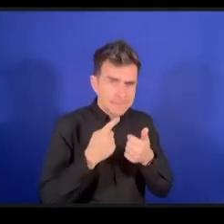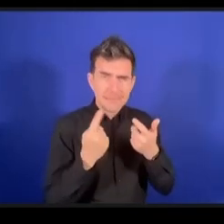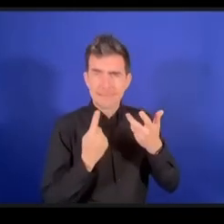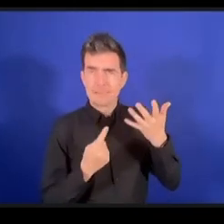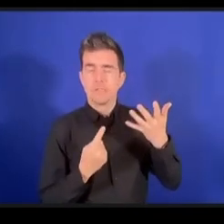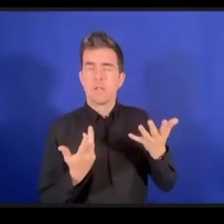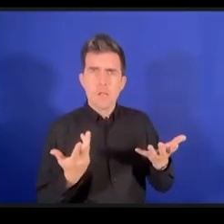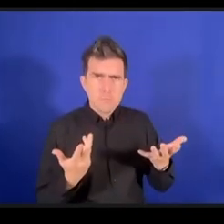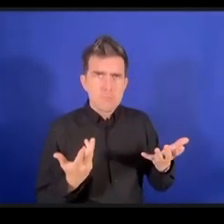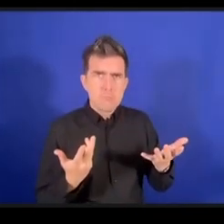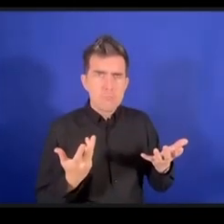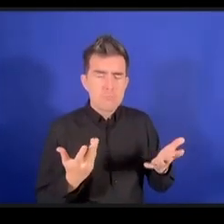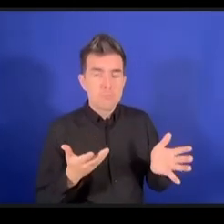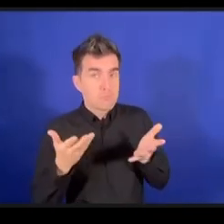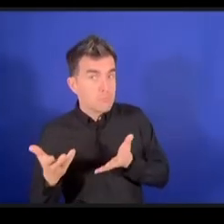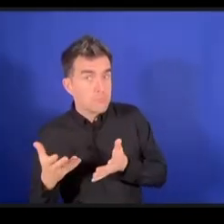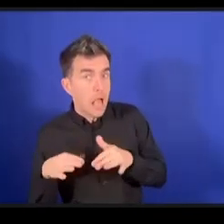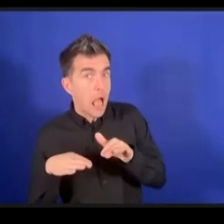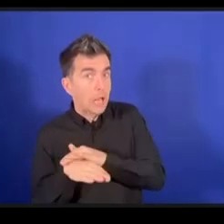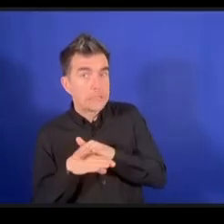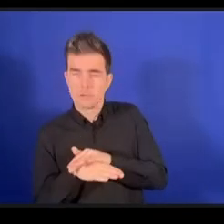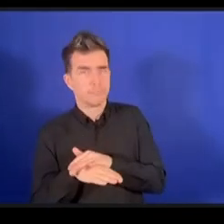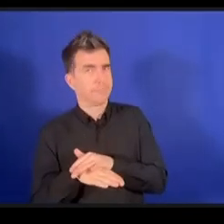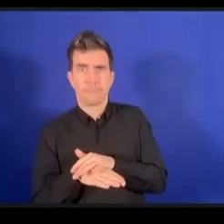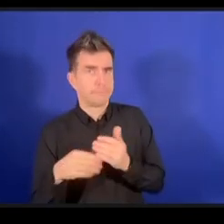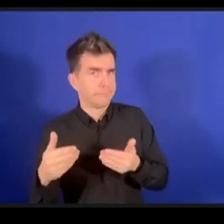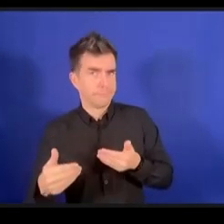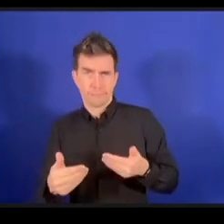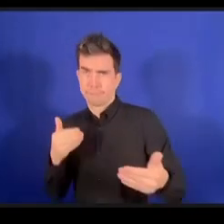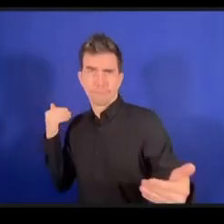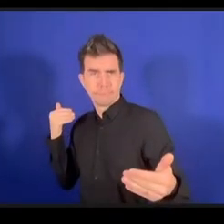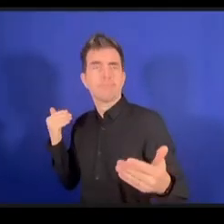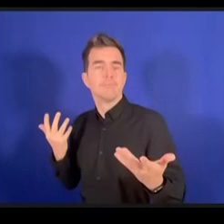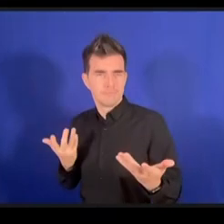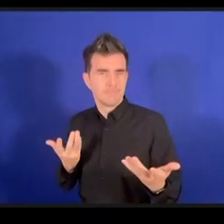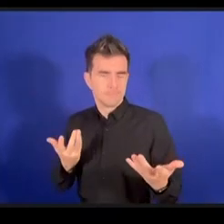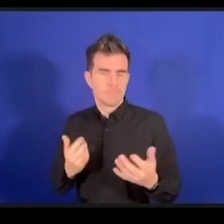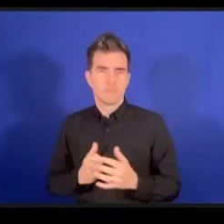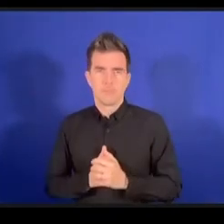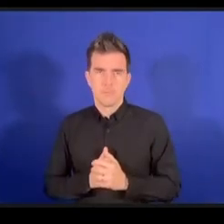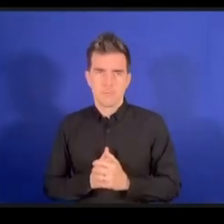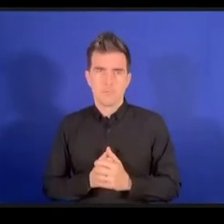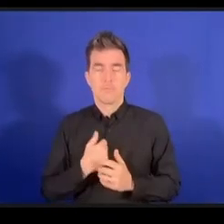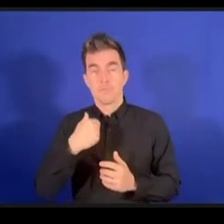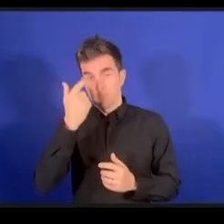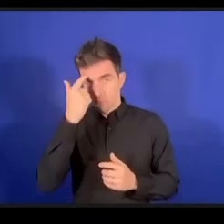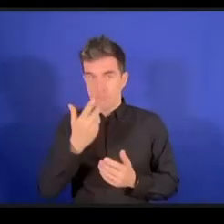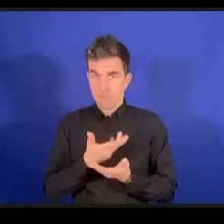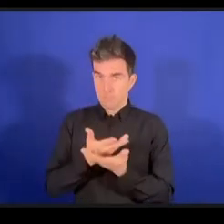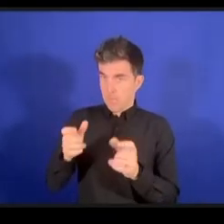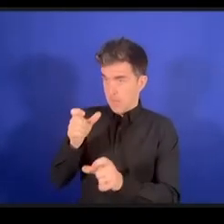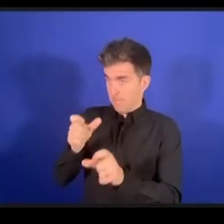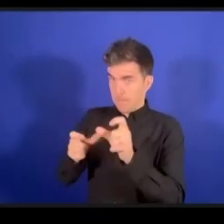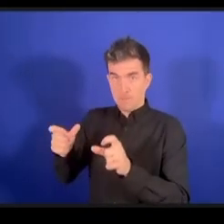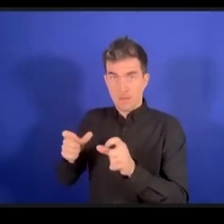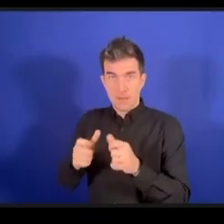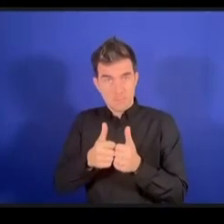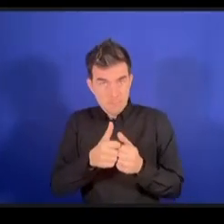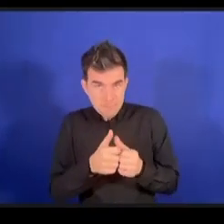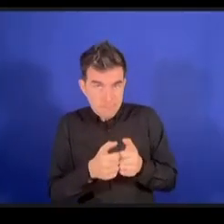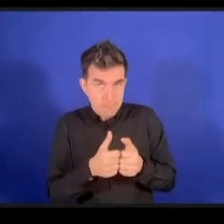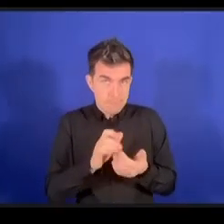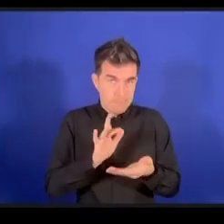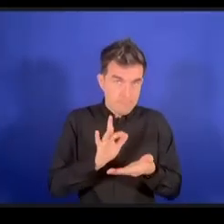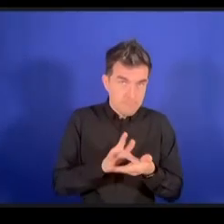الانترنت ولسيما أولئك الذين أعانون من إعاقة هذه